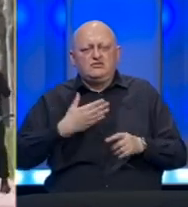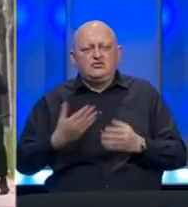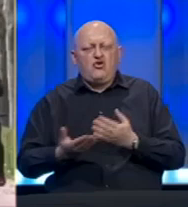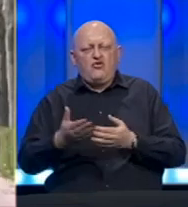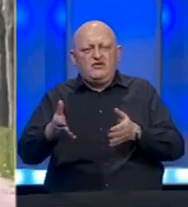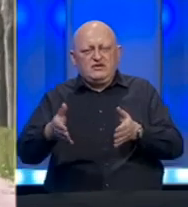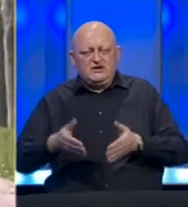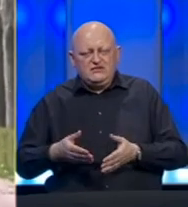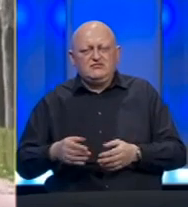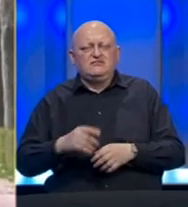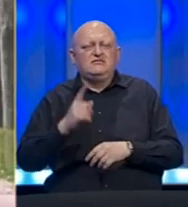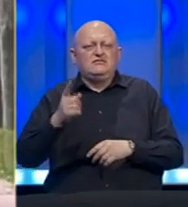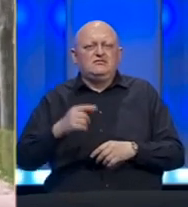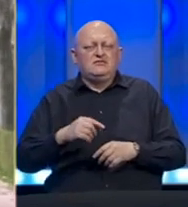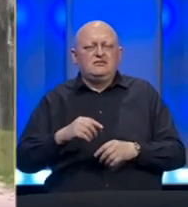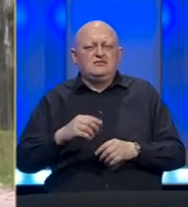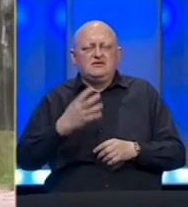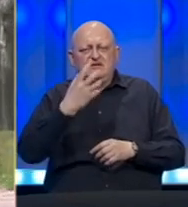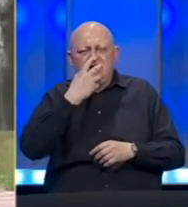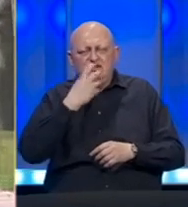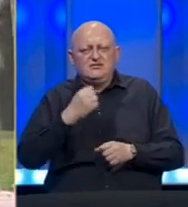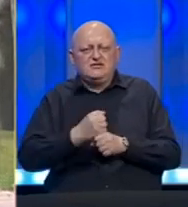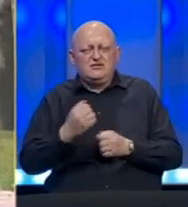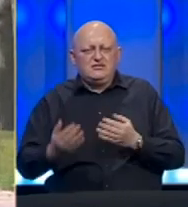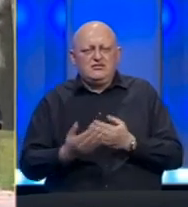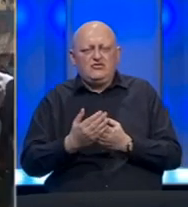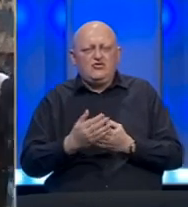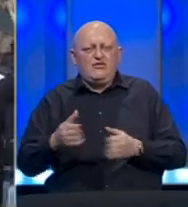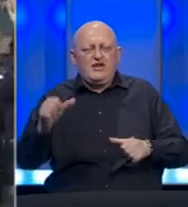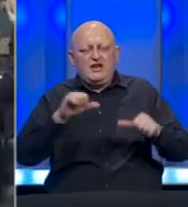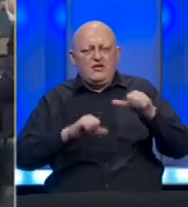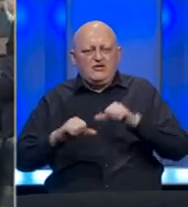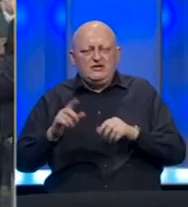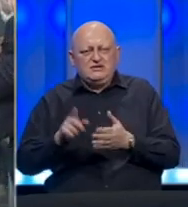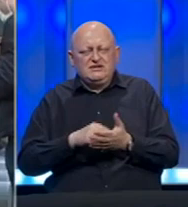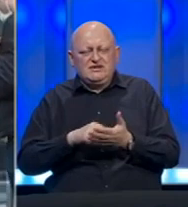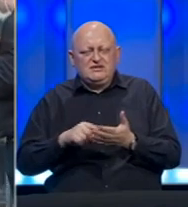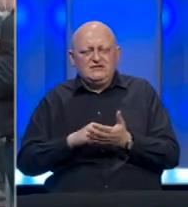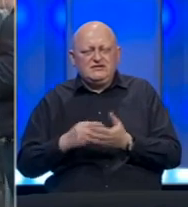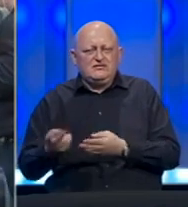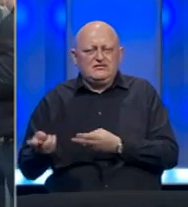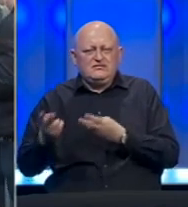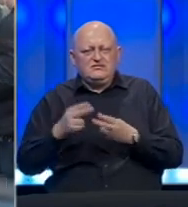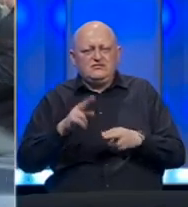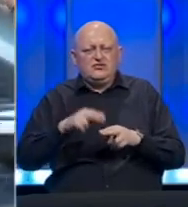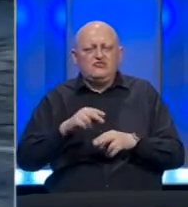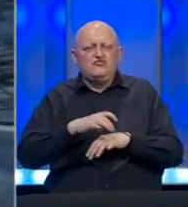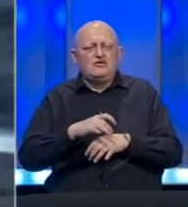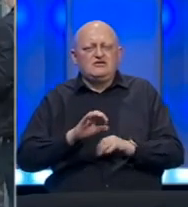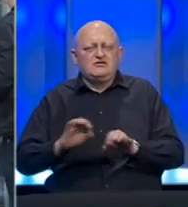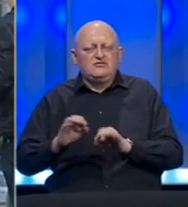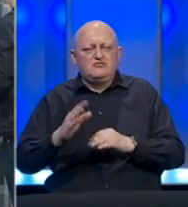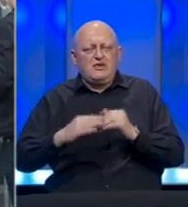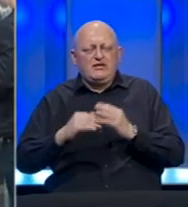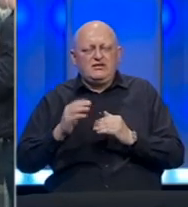krevete za intenzivnu njegu s respiratorima, uspostaviti nove namjenske laboratorije za testiranje i nabaviti ostalu medicinsku opremu i